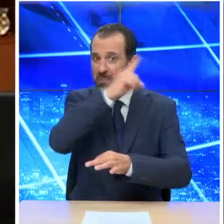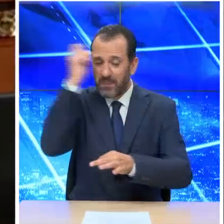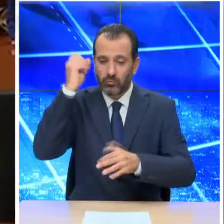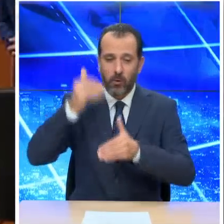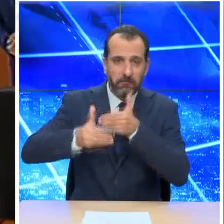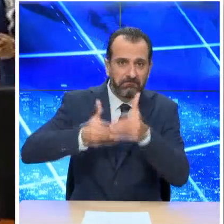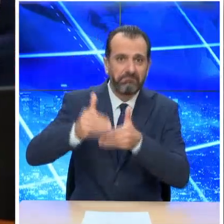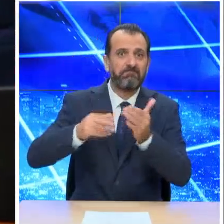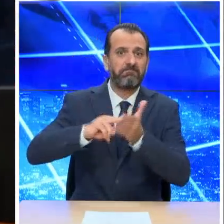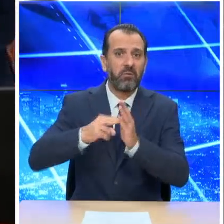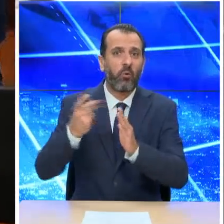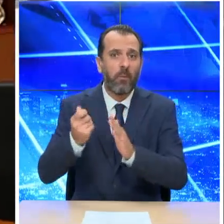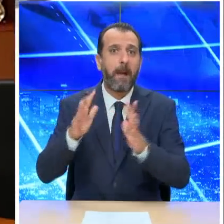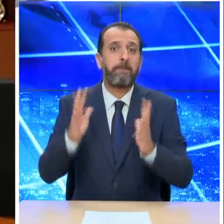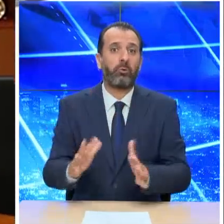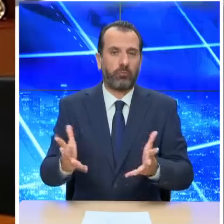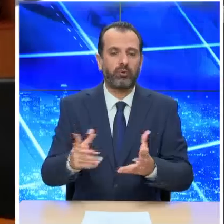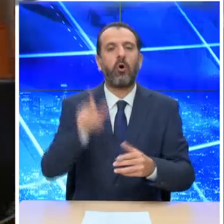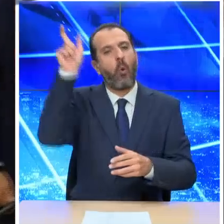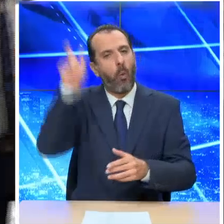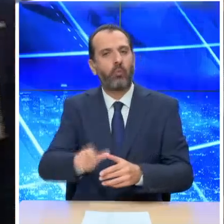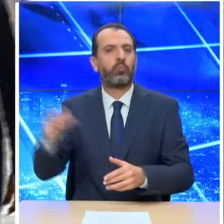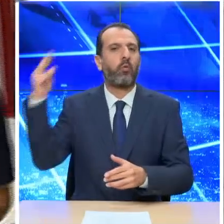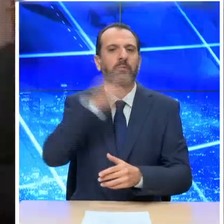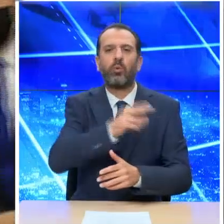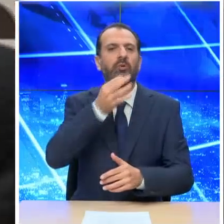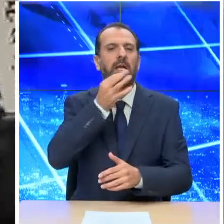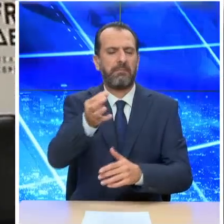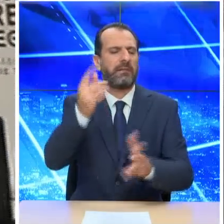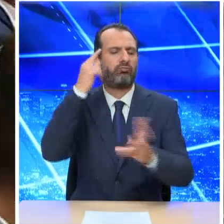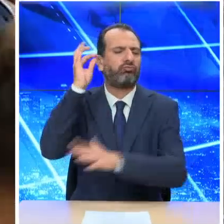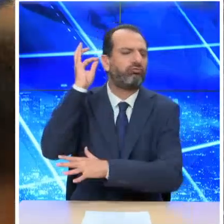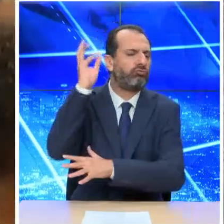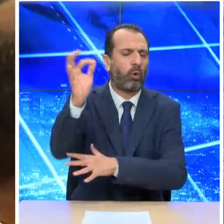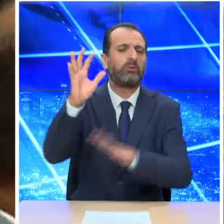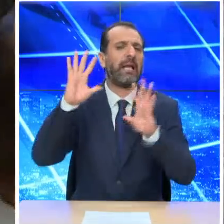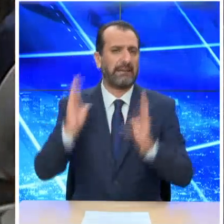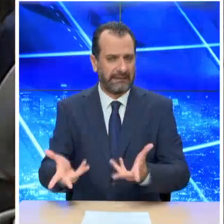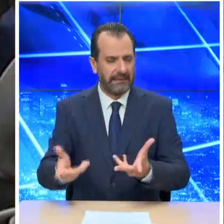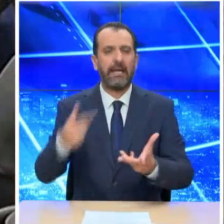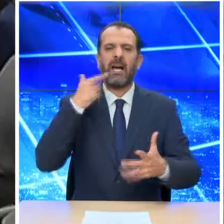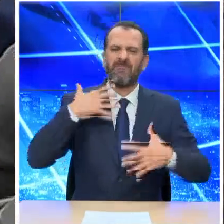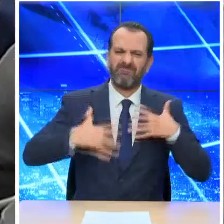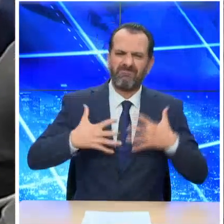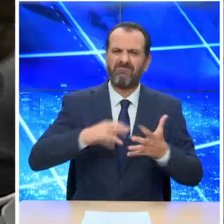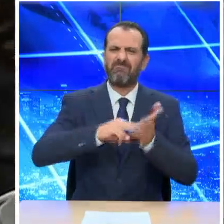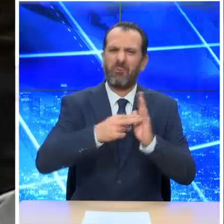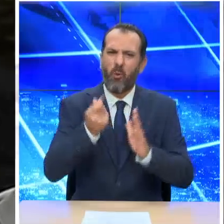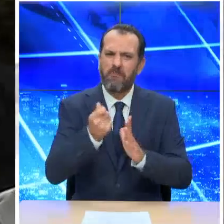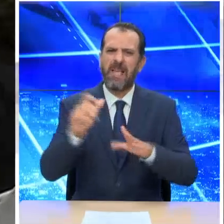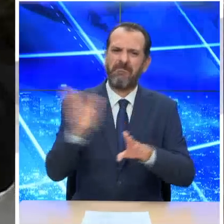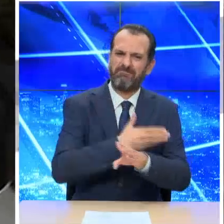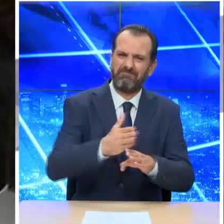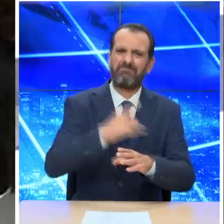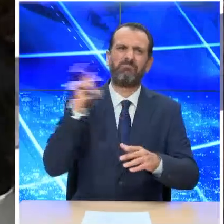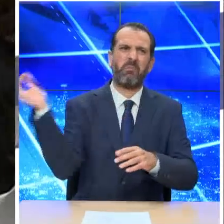επόμενη ημέρα, αντιμετωπίζοντας τις προκλήσεις αυτές. Ο στόχος της κυβέρνησης είναι αφενός να απαλύνει τον πόνο της κοινωνίας από τις